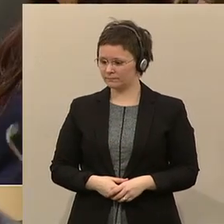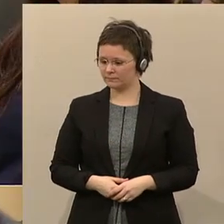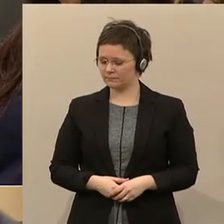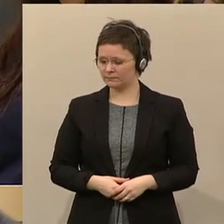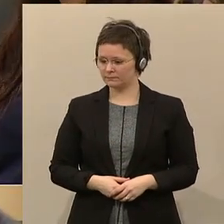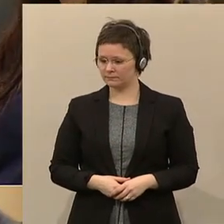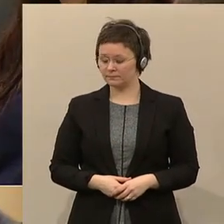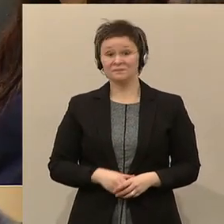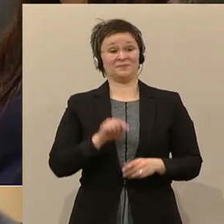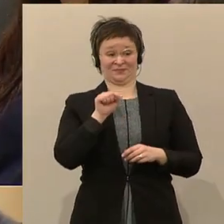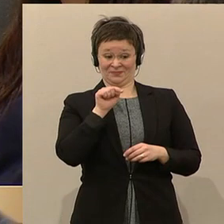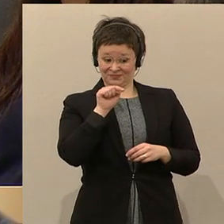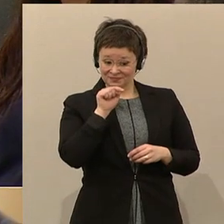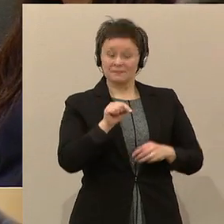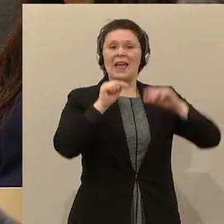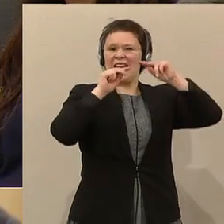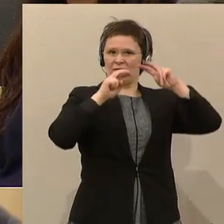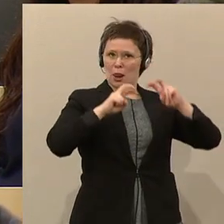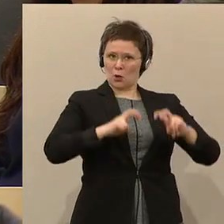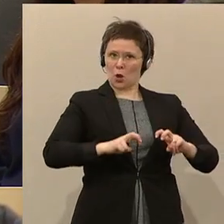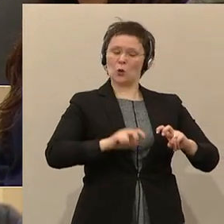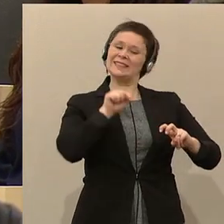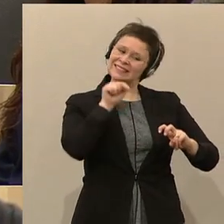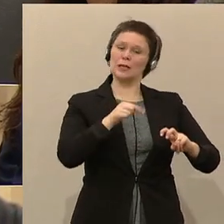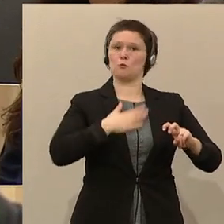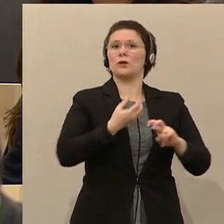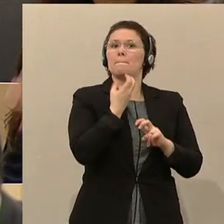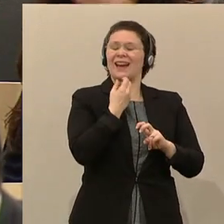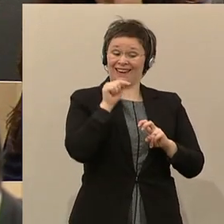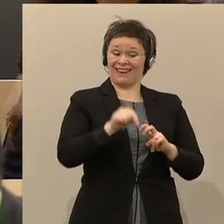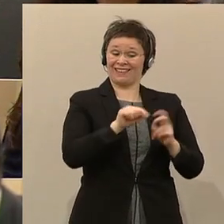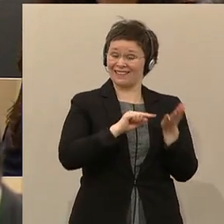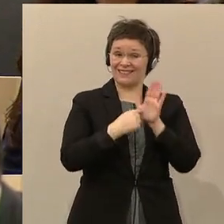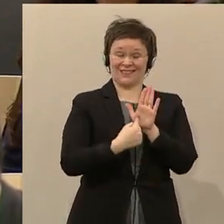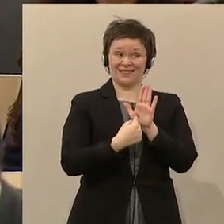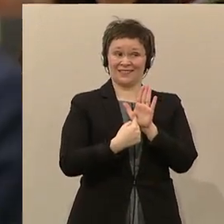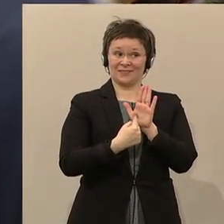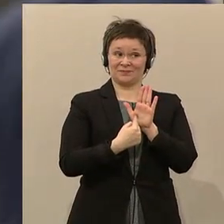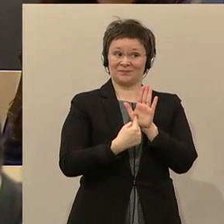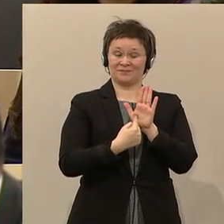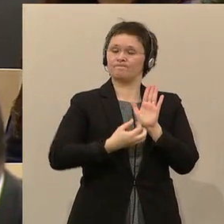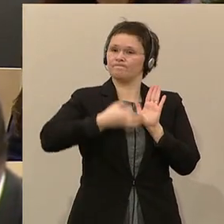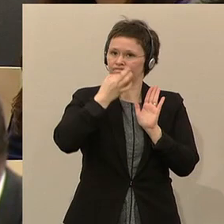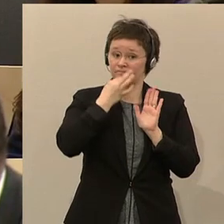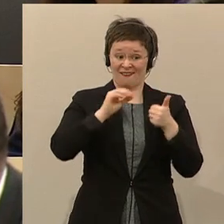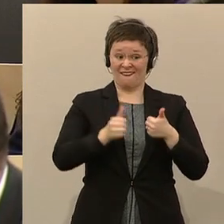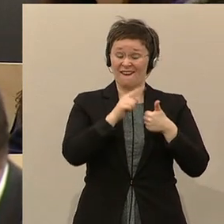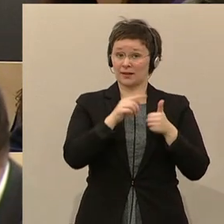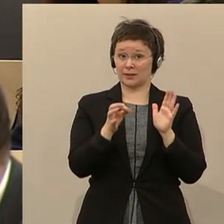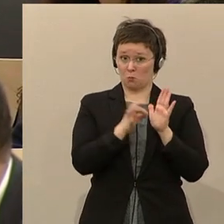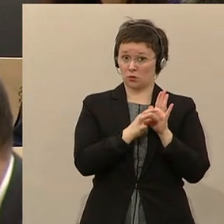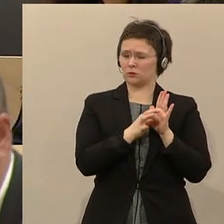Diese Evaluierung, und ich möchte aus diesem Evaluierungsbericht zitieren. Das erste Punkt, seltsamerweise gibt es